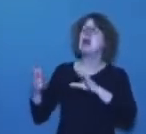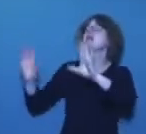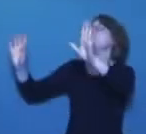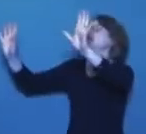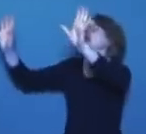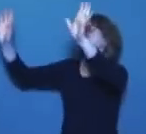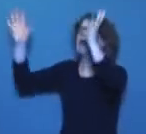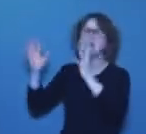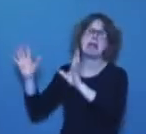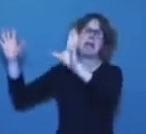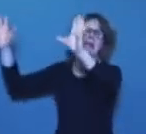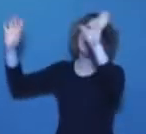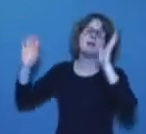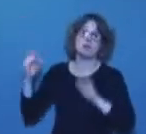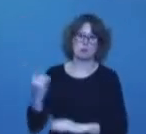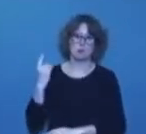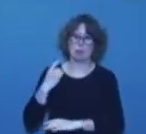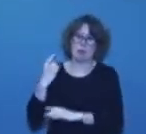Pen propose la même chose.